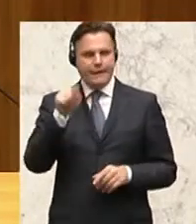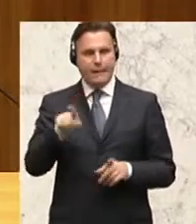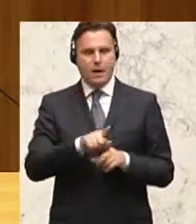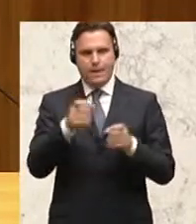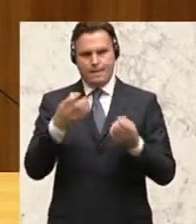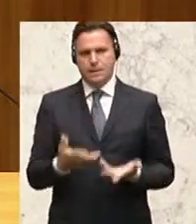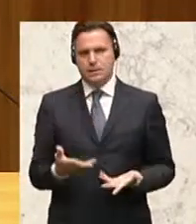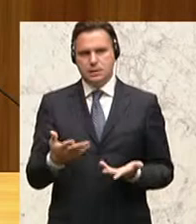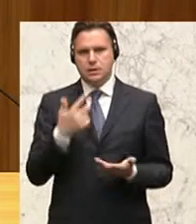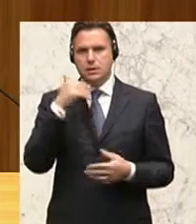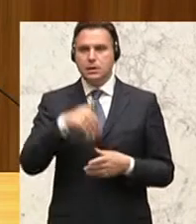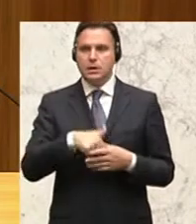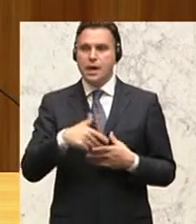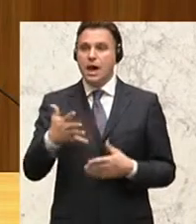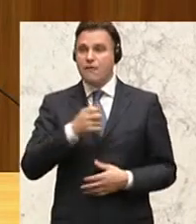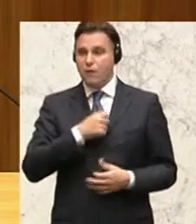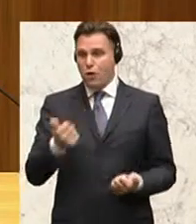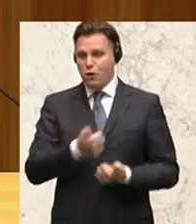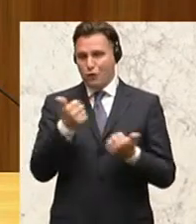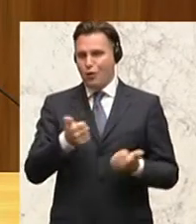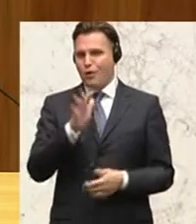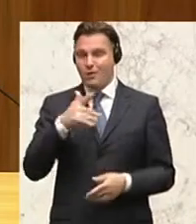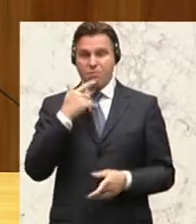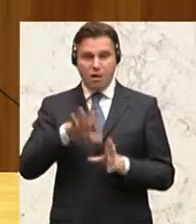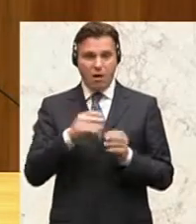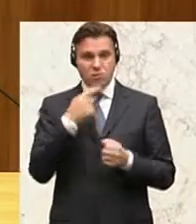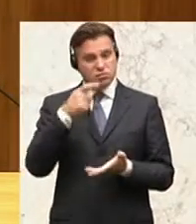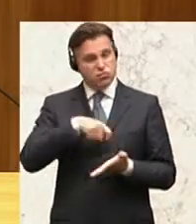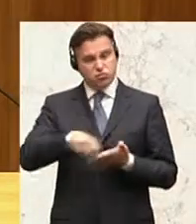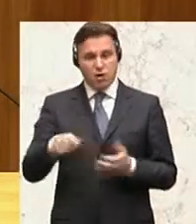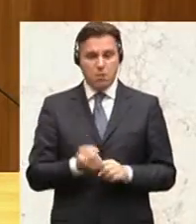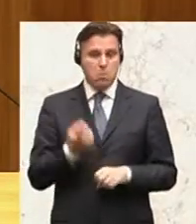keine Erfolgsstory, aber auf der anderen Seite jetzt das alles über Bord zu werfen und zu sagen, nur darum,